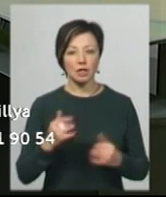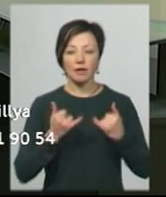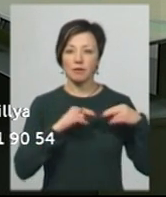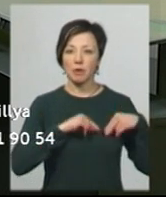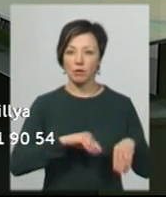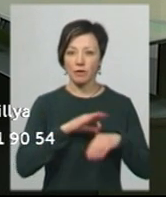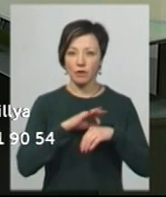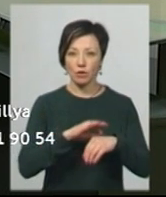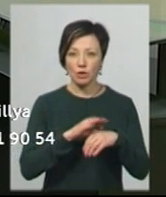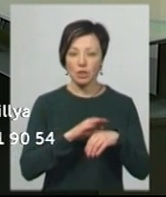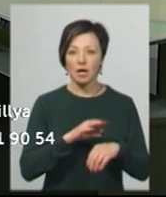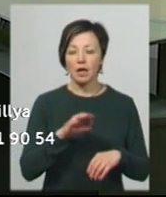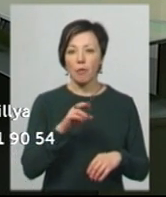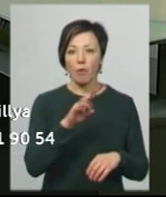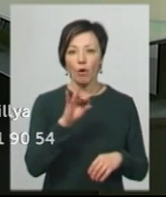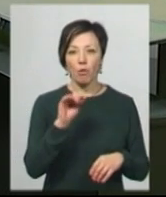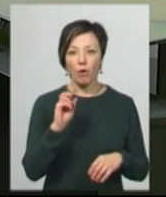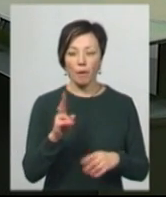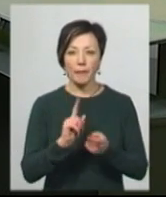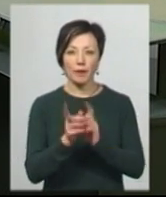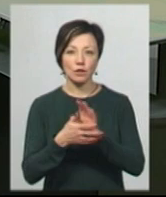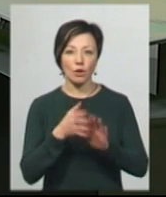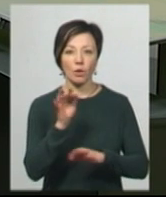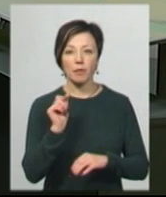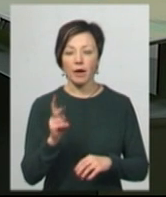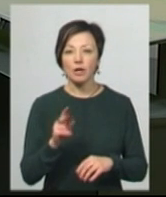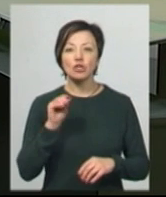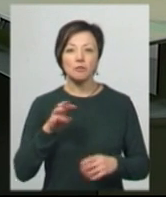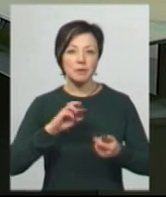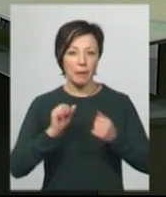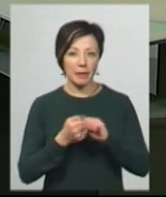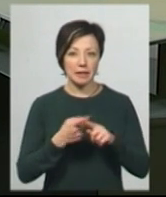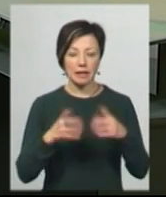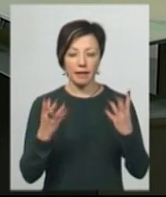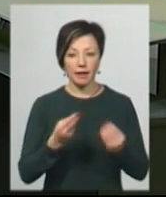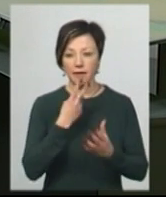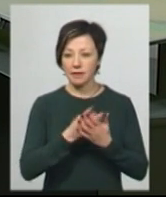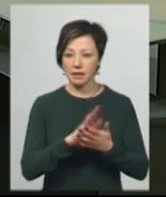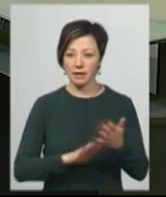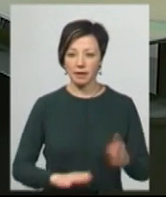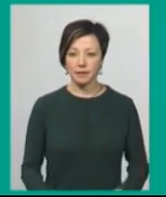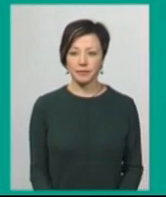ведуча Світлана Поробук та диктор жестової мови Ольга Рибак. Чим запам'ятається нам цей день, дивіться далі.